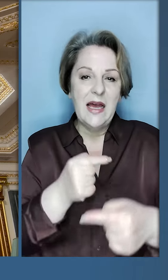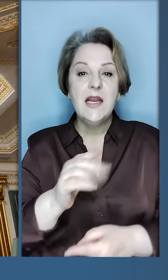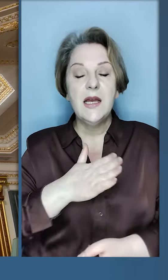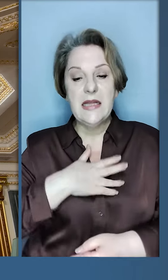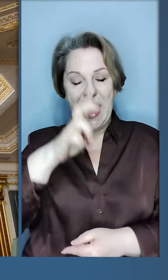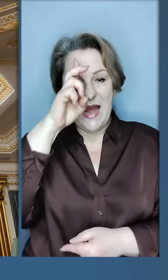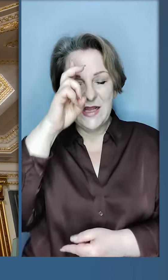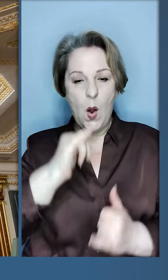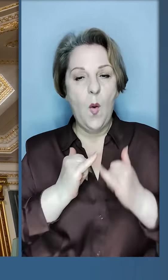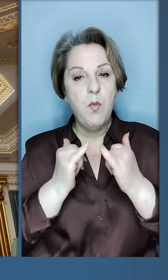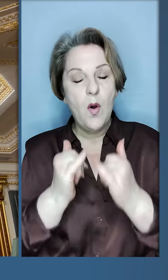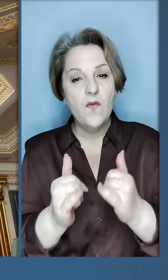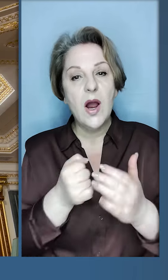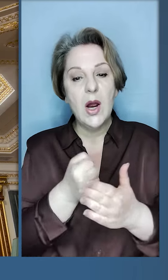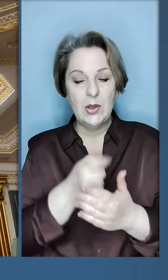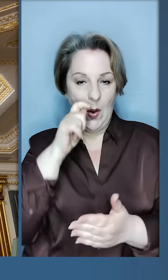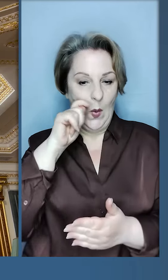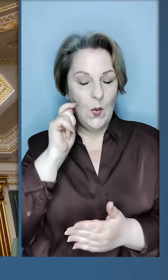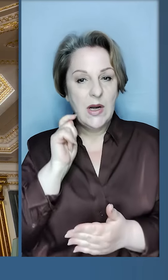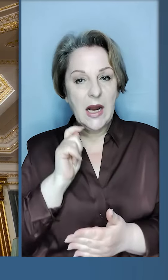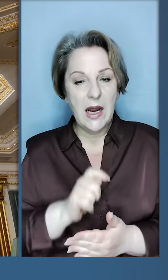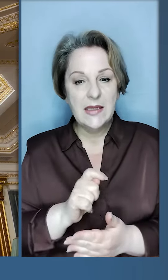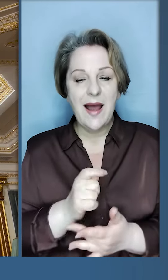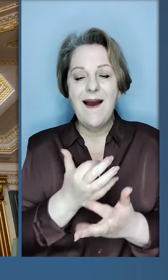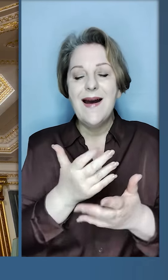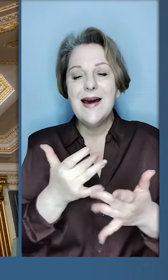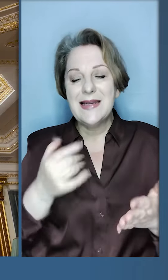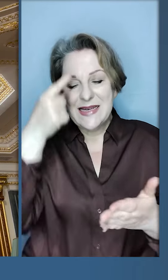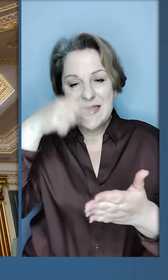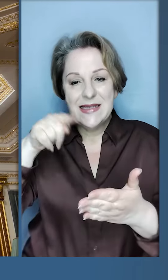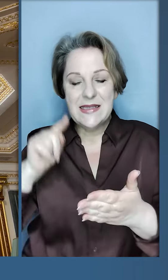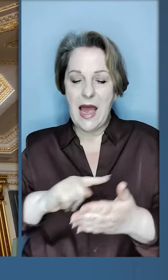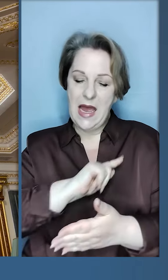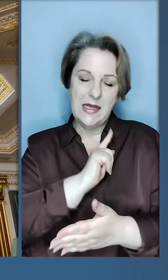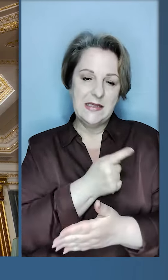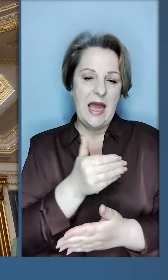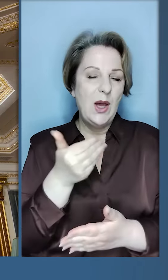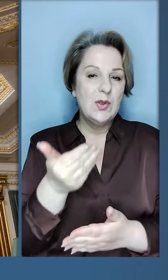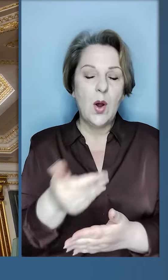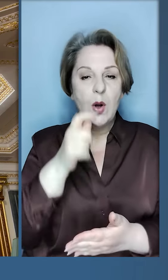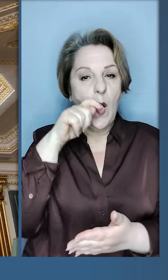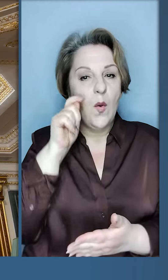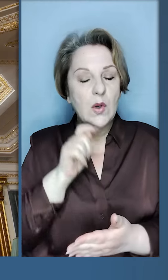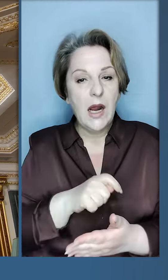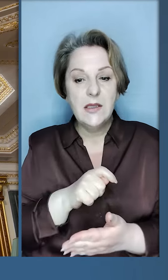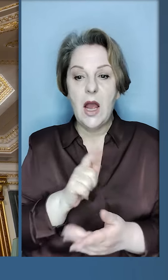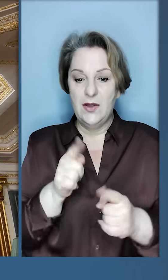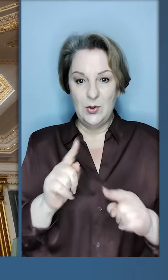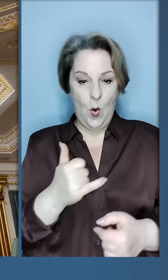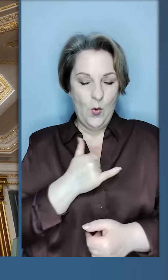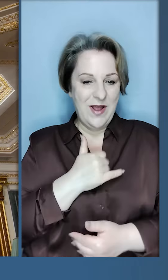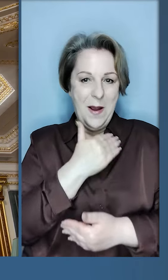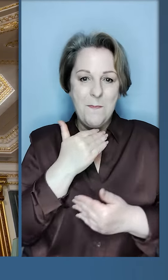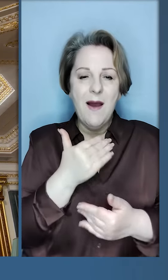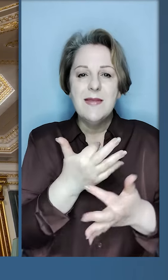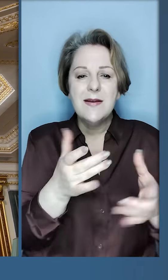традицію нашої державної поваги до українського різноманіття. Сильна сторона України – те,